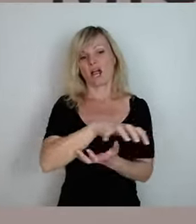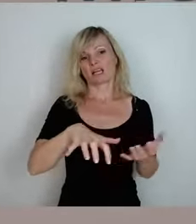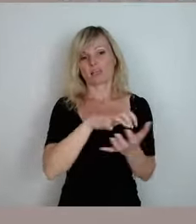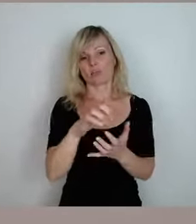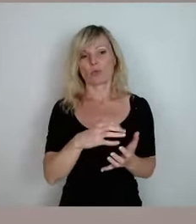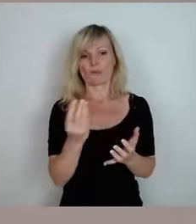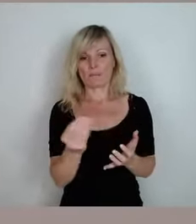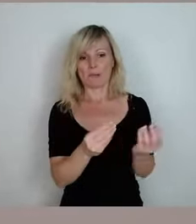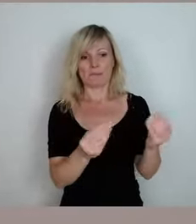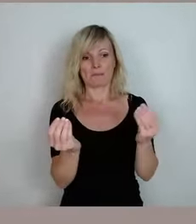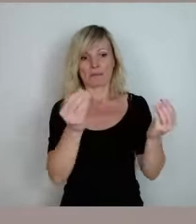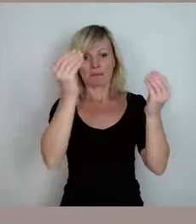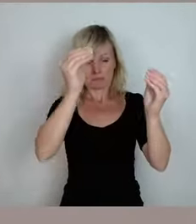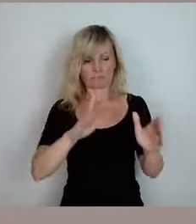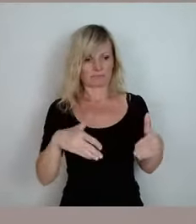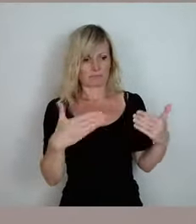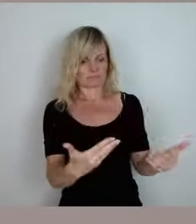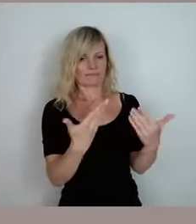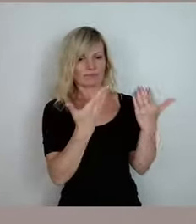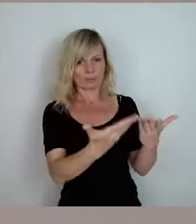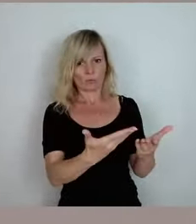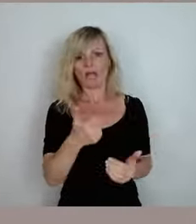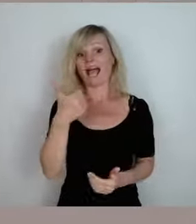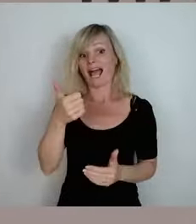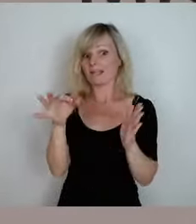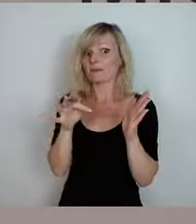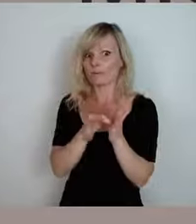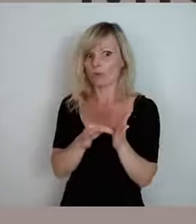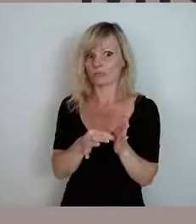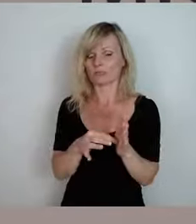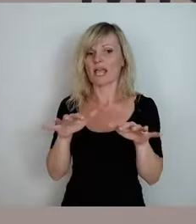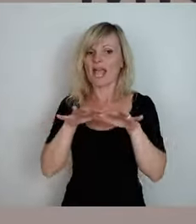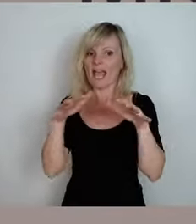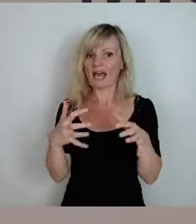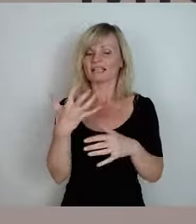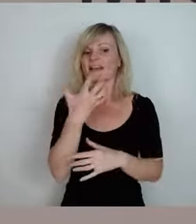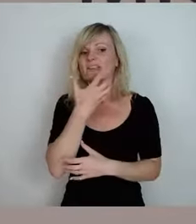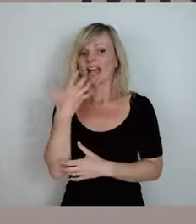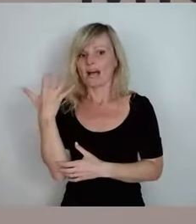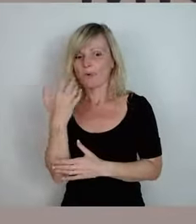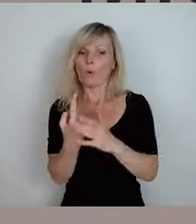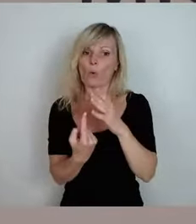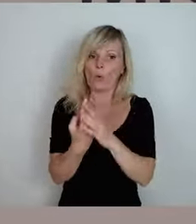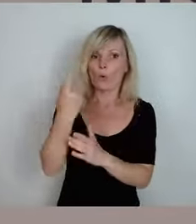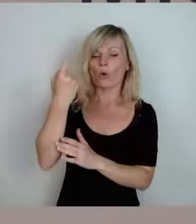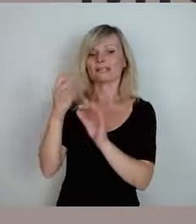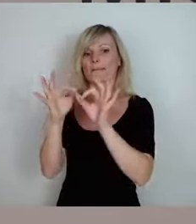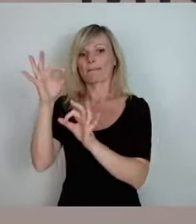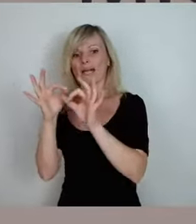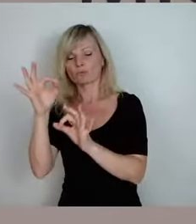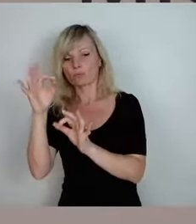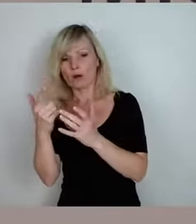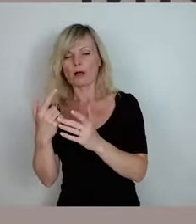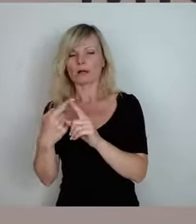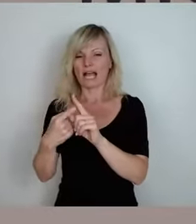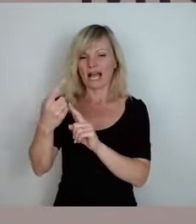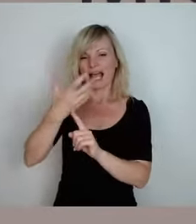ein Punkt, ist auch Erderwärmung, ja, sehr warm, sehr hohe Temperaturen sorgen dafür, dass sehr viel